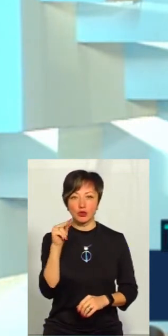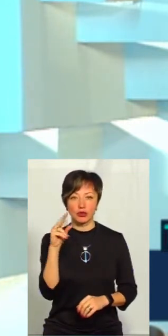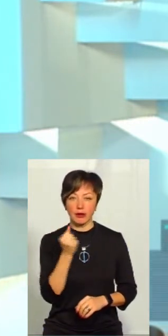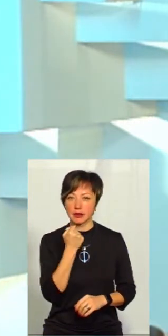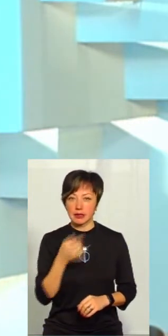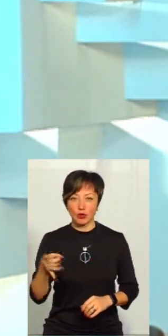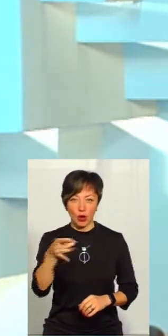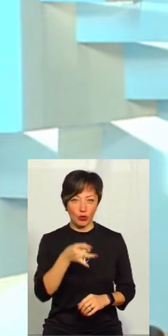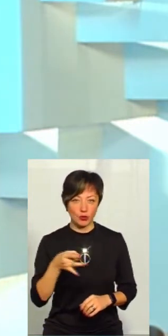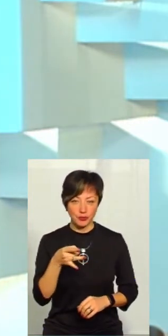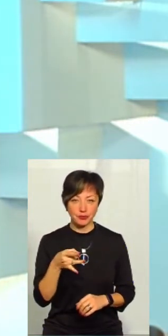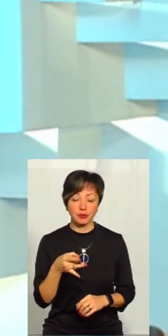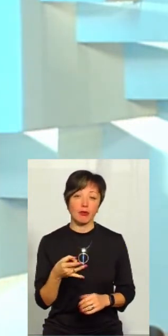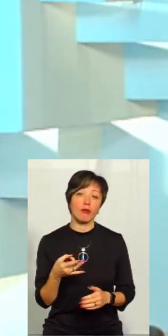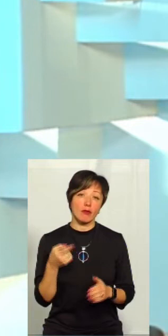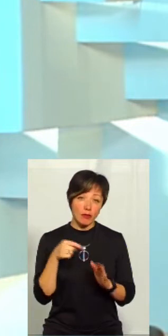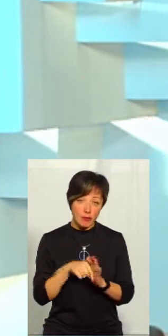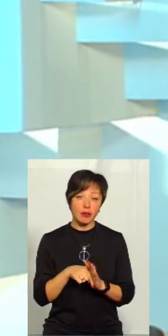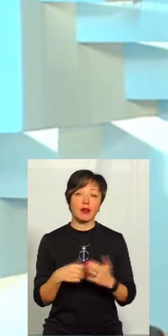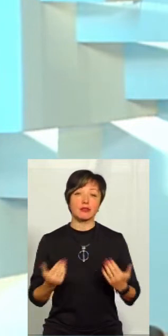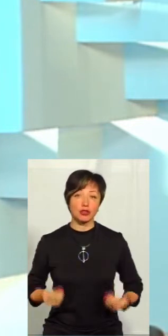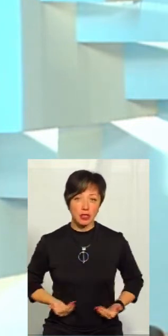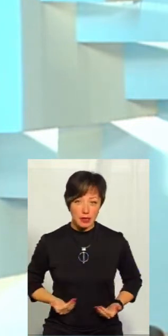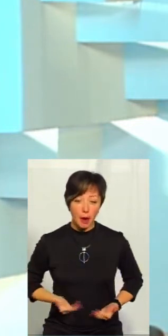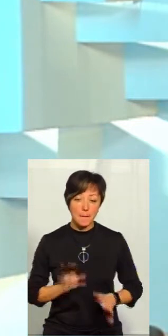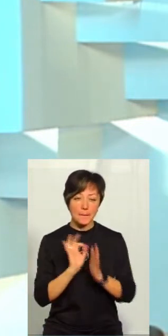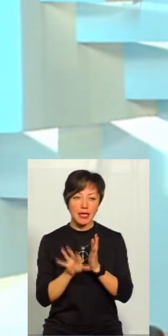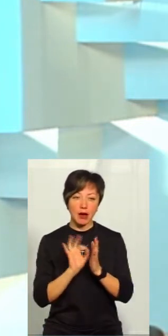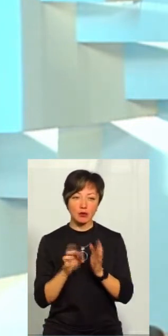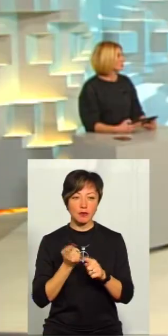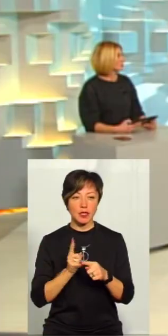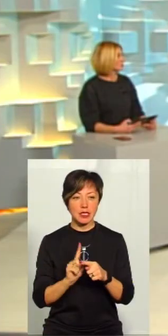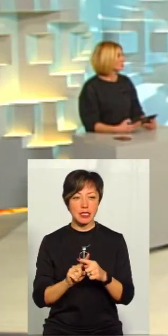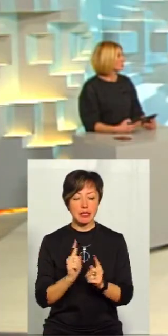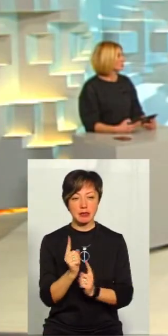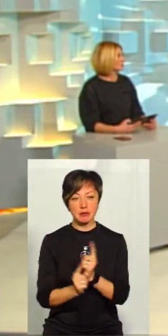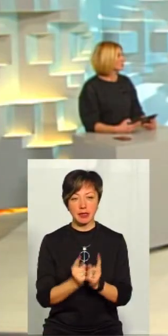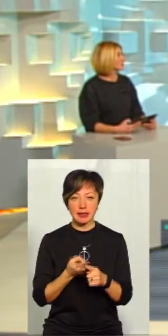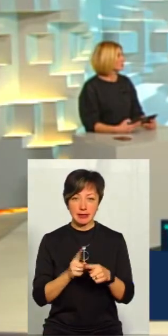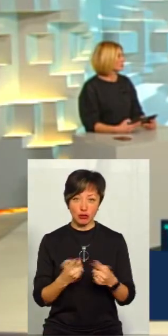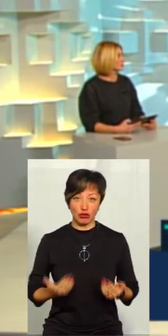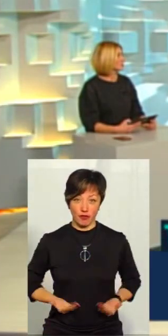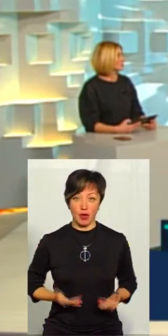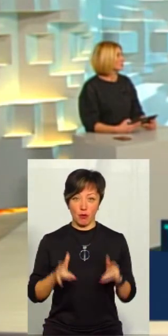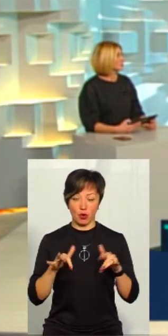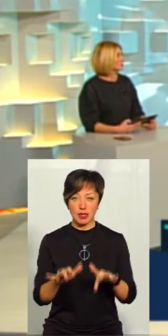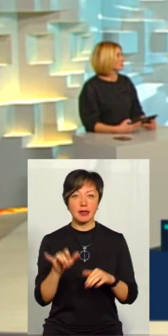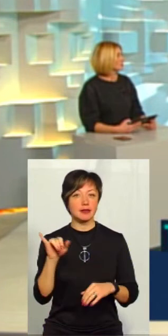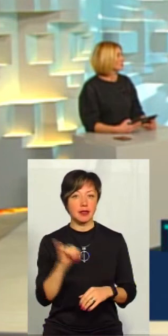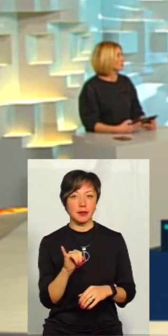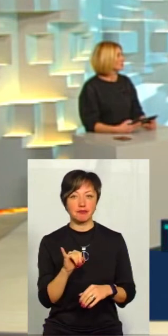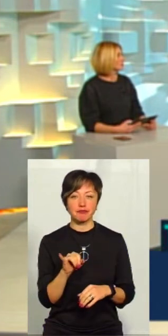Красилівському районі. Тобто, життя підказувало ці зміни. Це живий процес, і